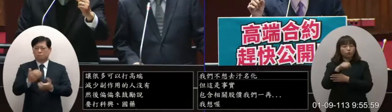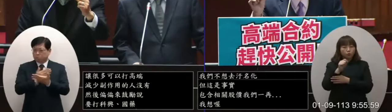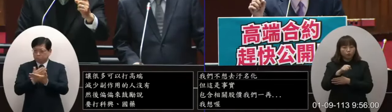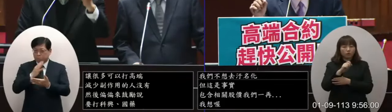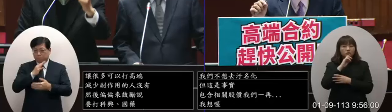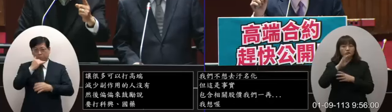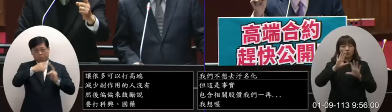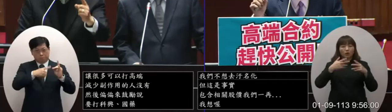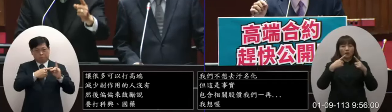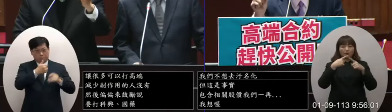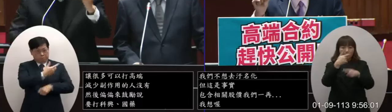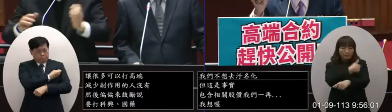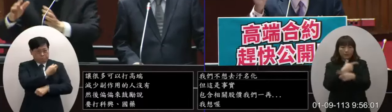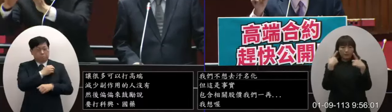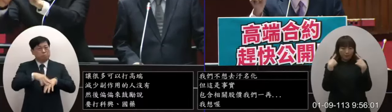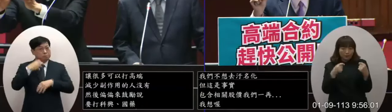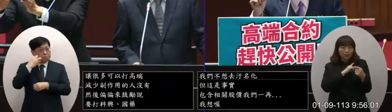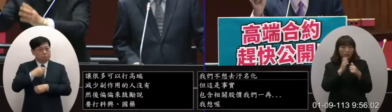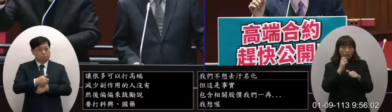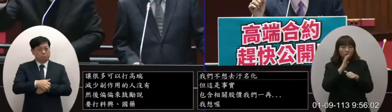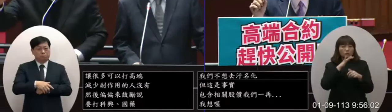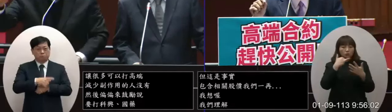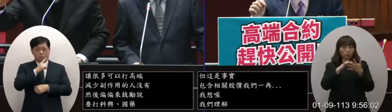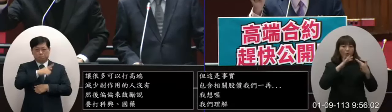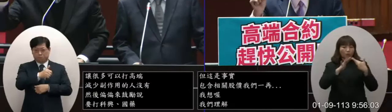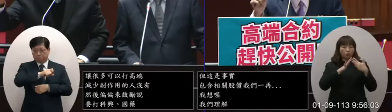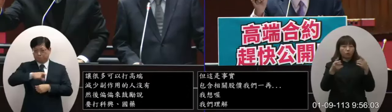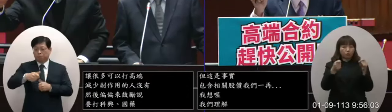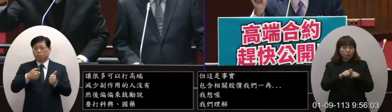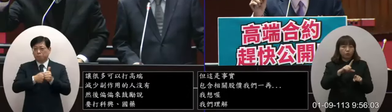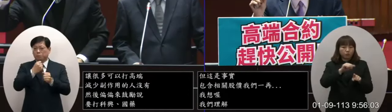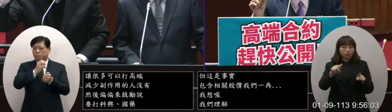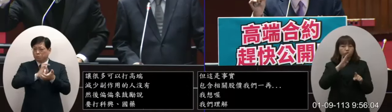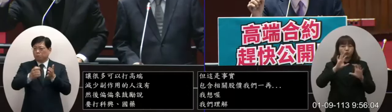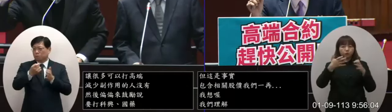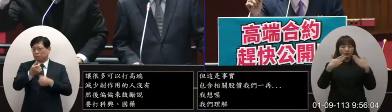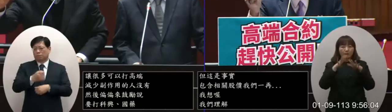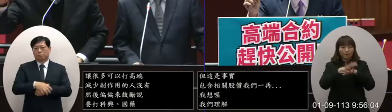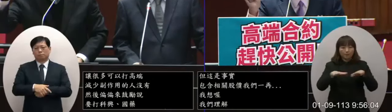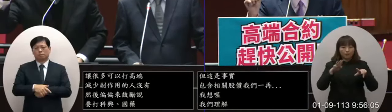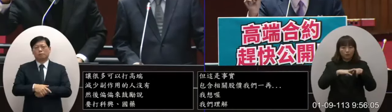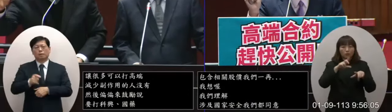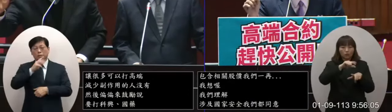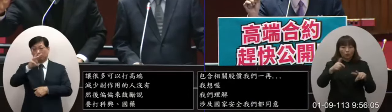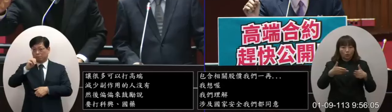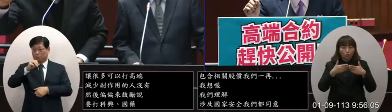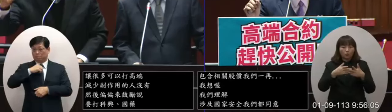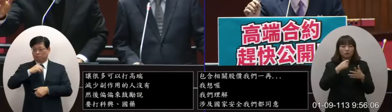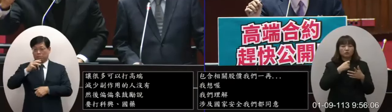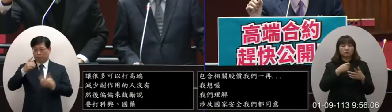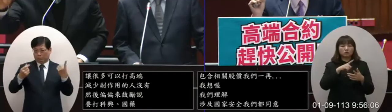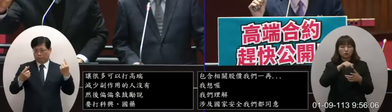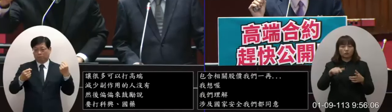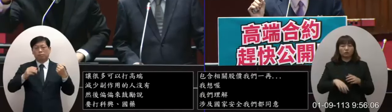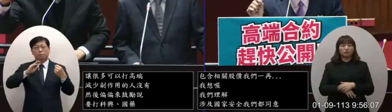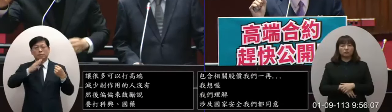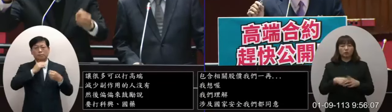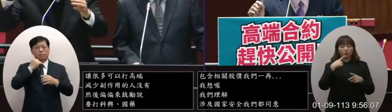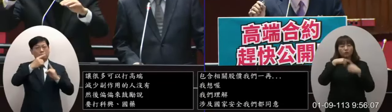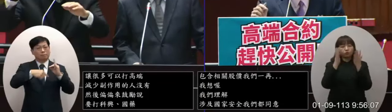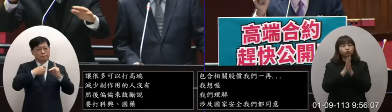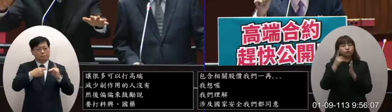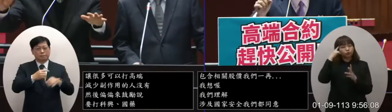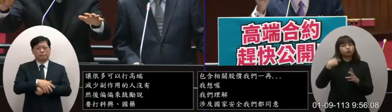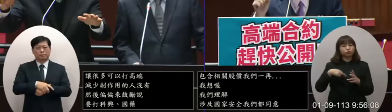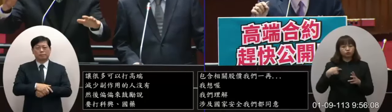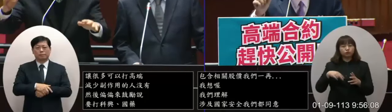國產疫苗本來就是戰略物資本來就是國家安全的戰略物資但是高端都